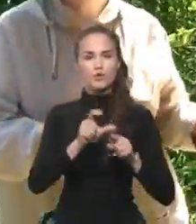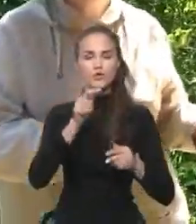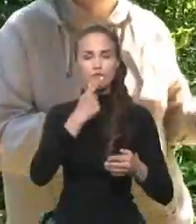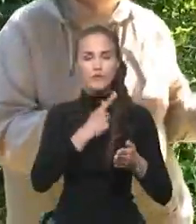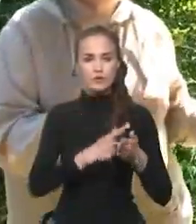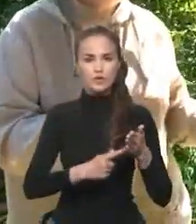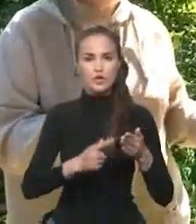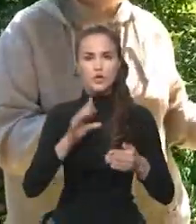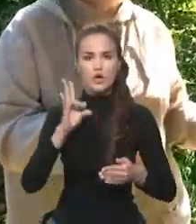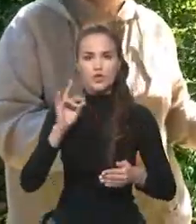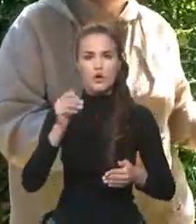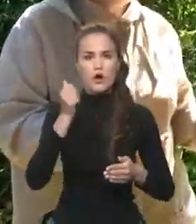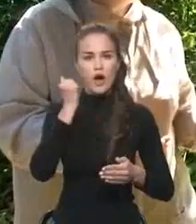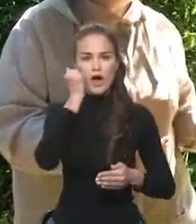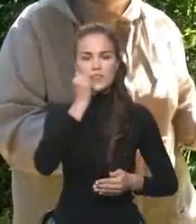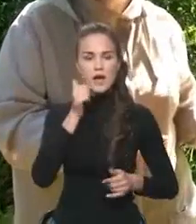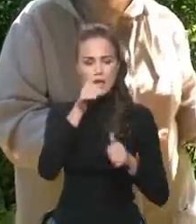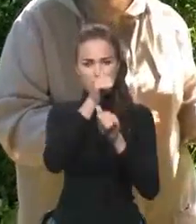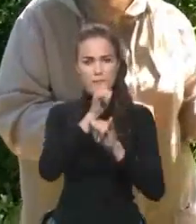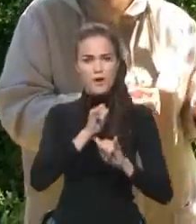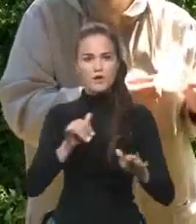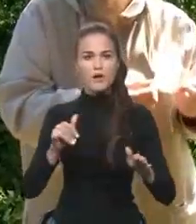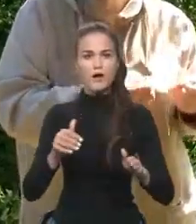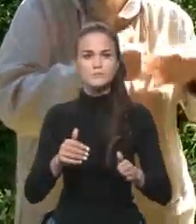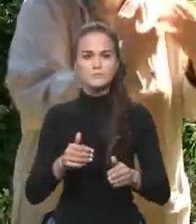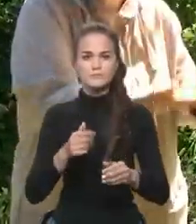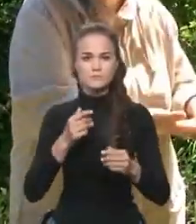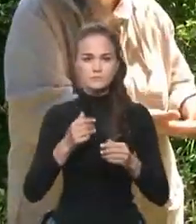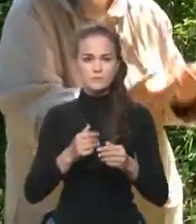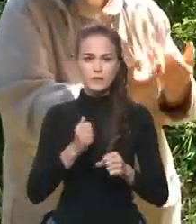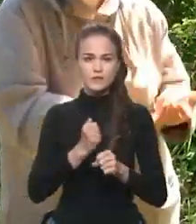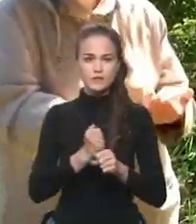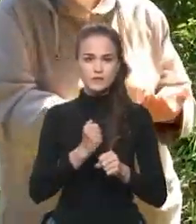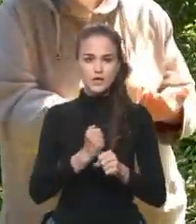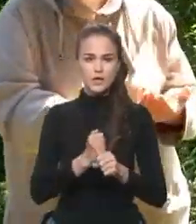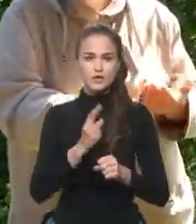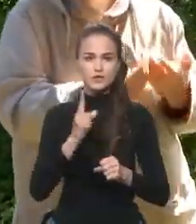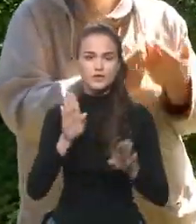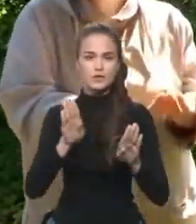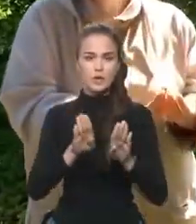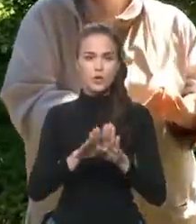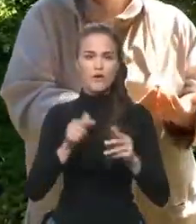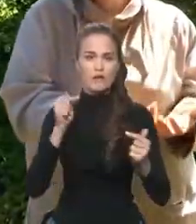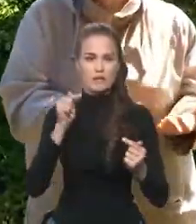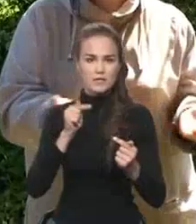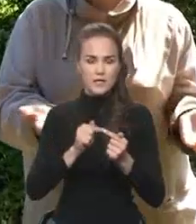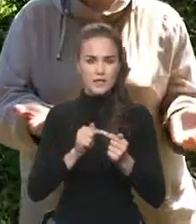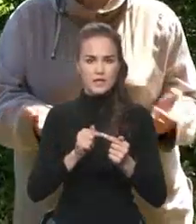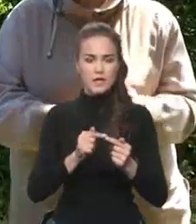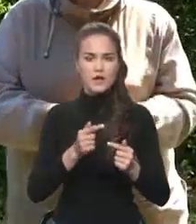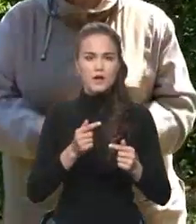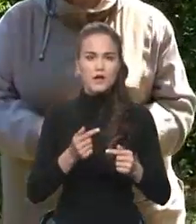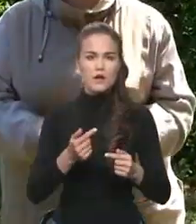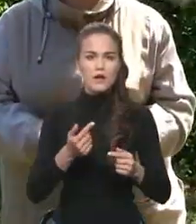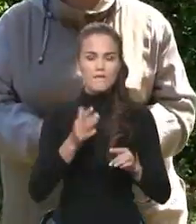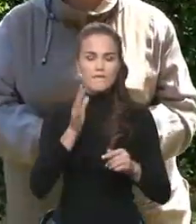верующая, но она не могла сделать что-то такое конкретное Да, да, да, да